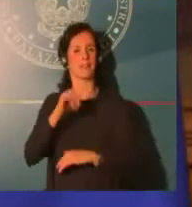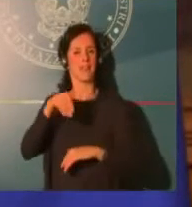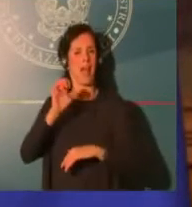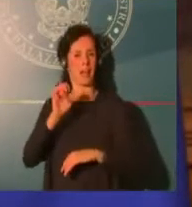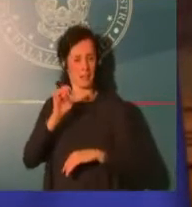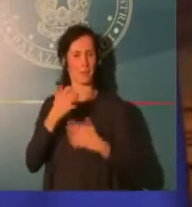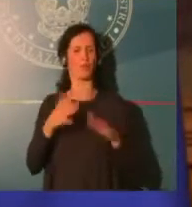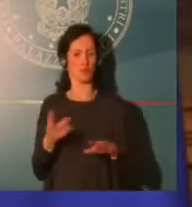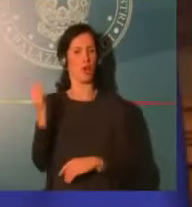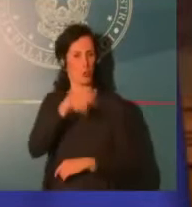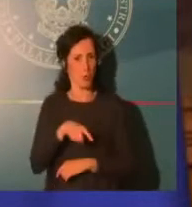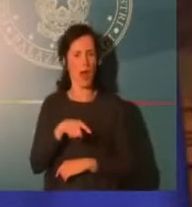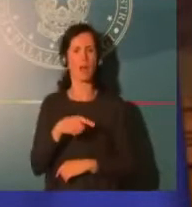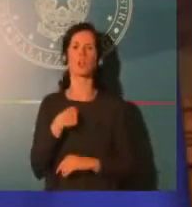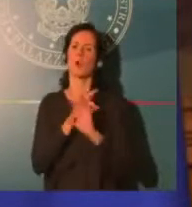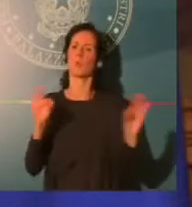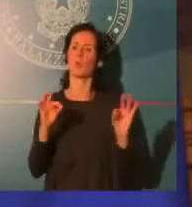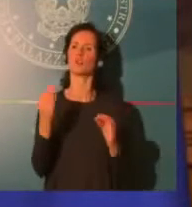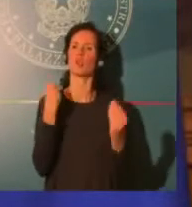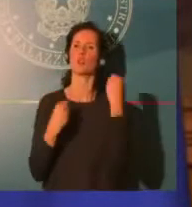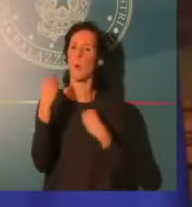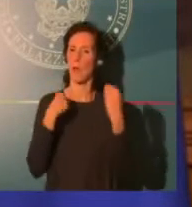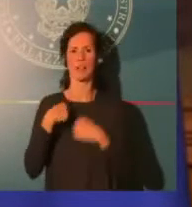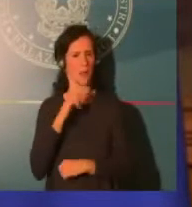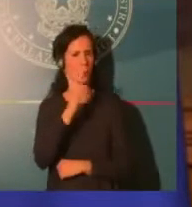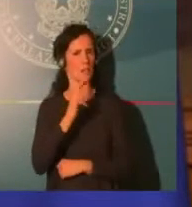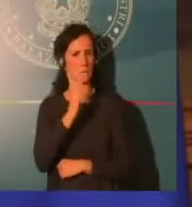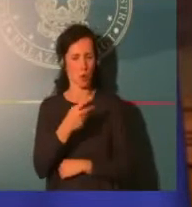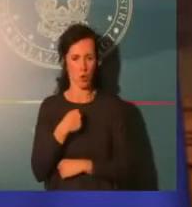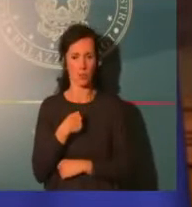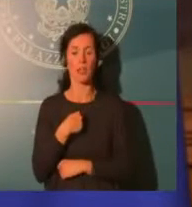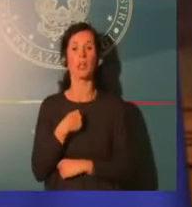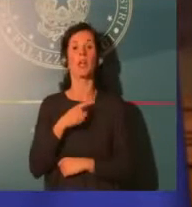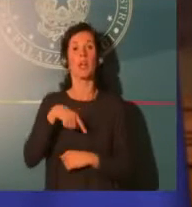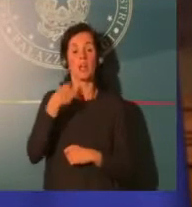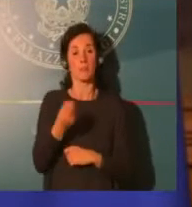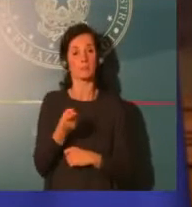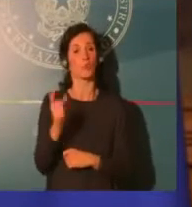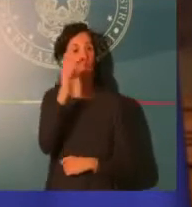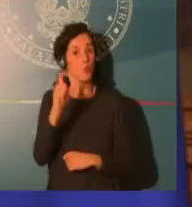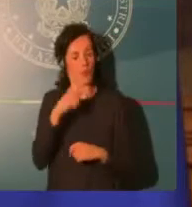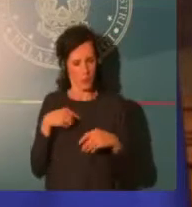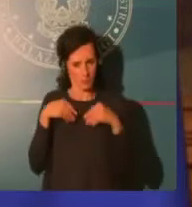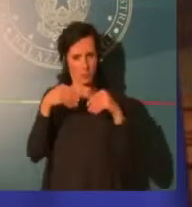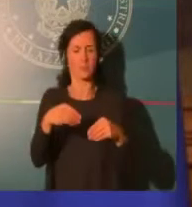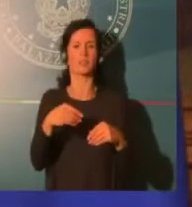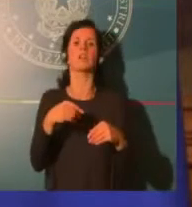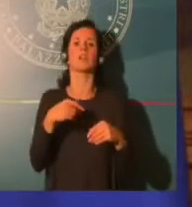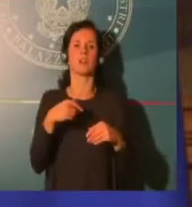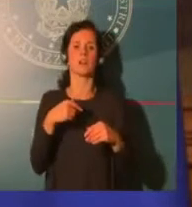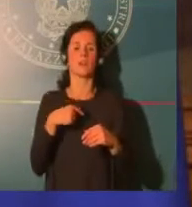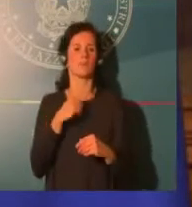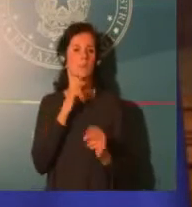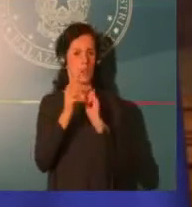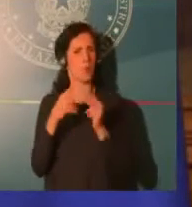sarò alla Camera e al Senato per illustrare i contenuti di questo DPCM e le misure anche di